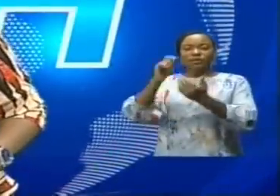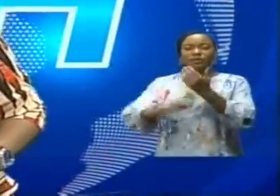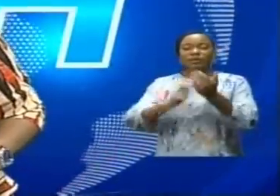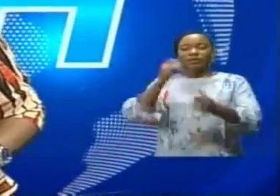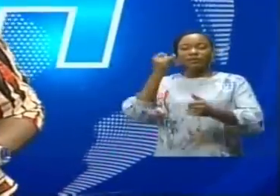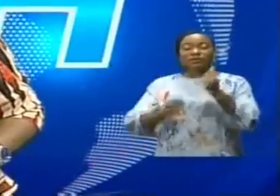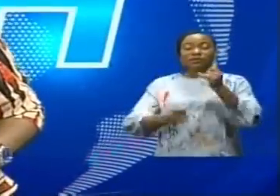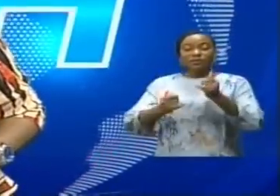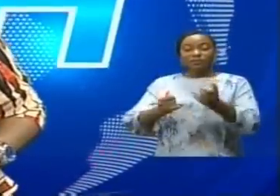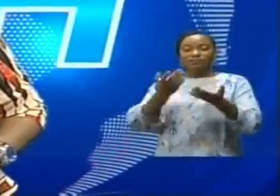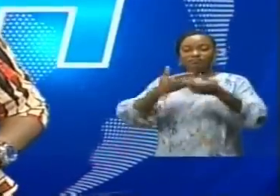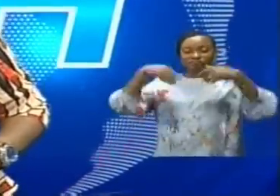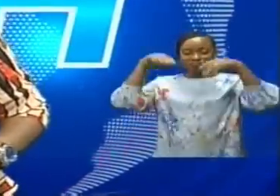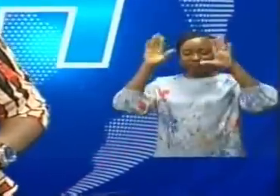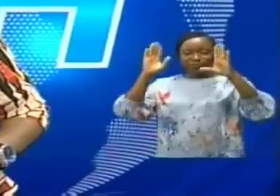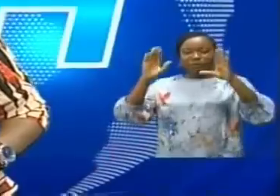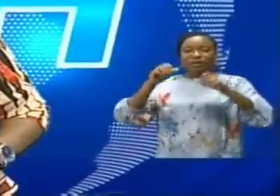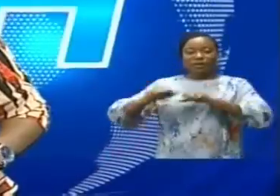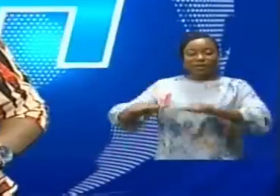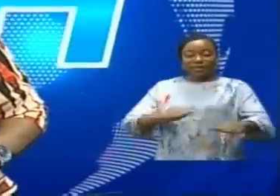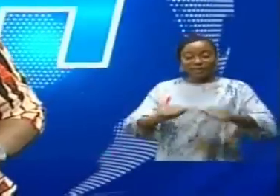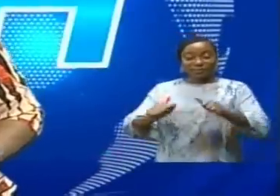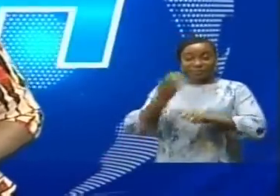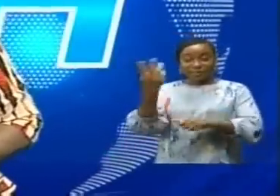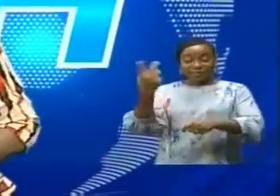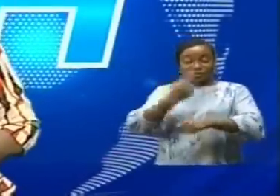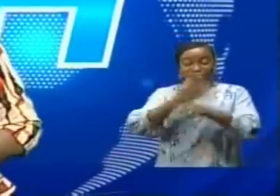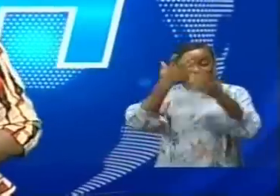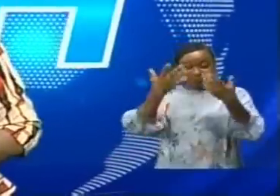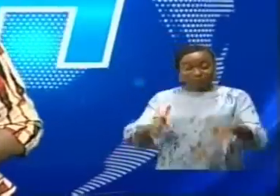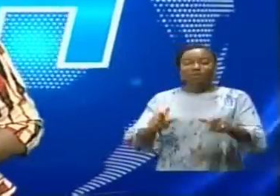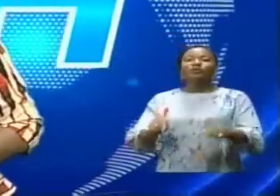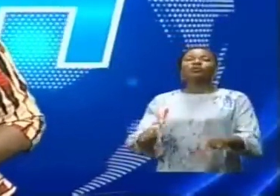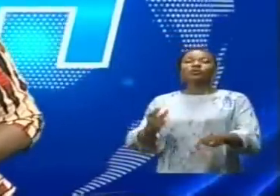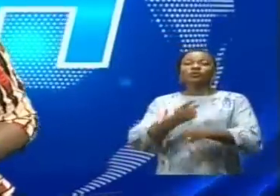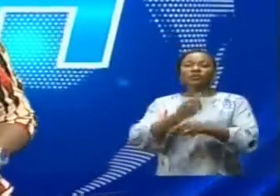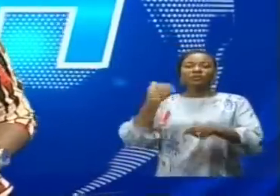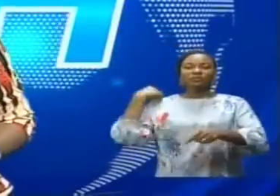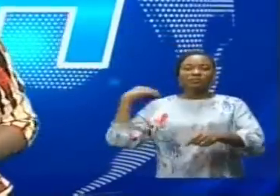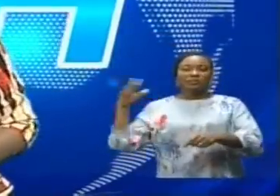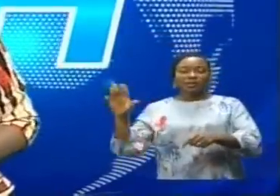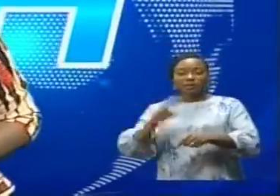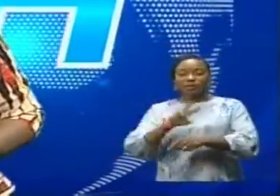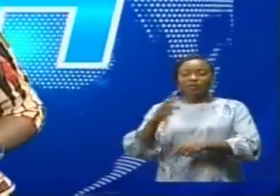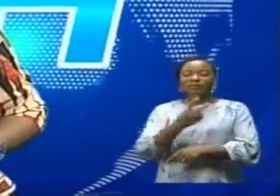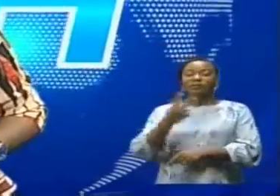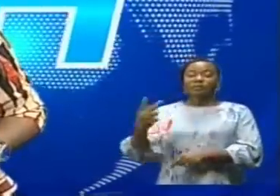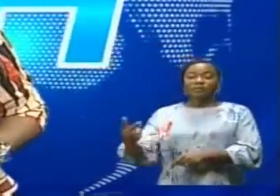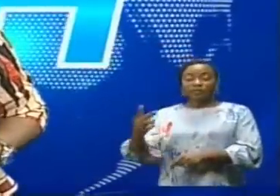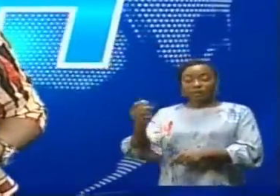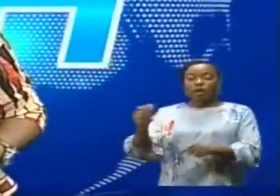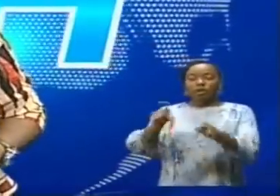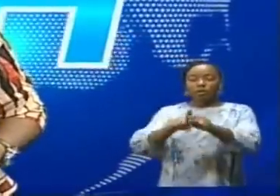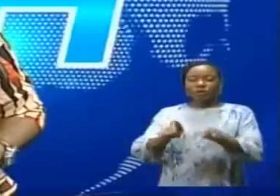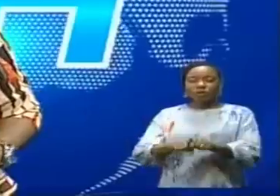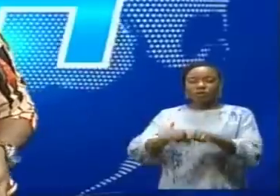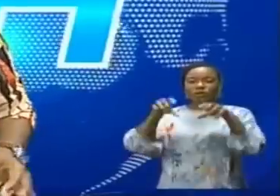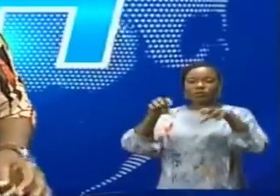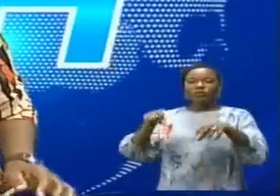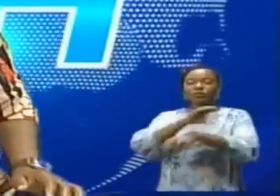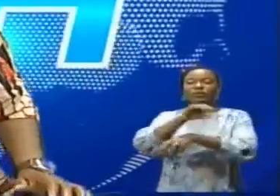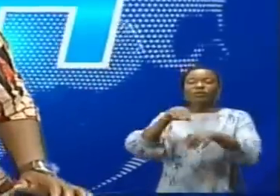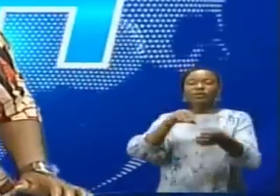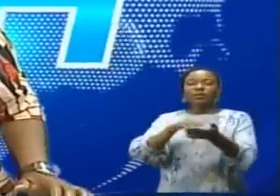le finaliste des Humanités a clôturé la session de quatre jours de l'examen d'État édition 2021-2022. Au Congo central, ces